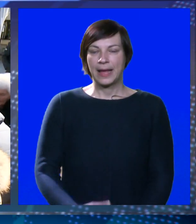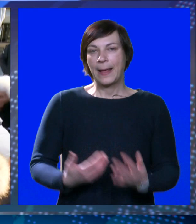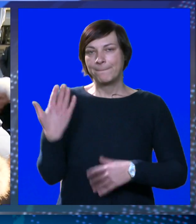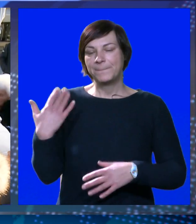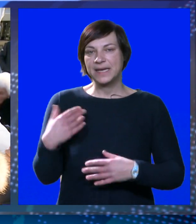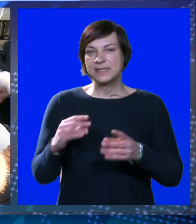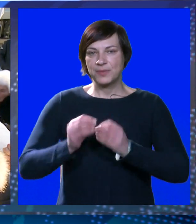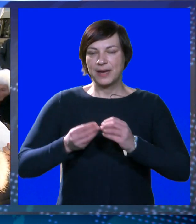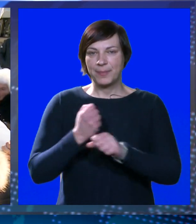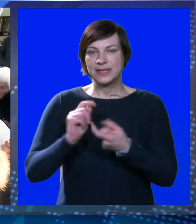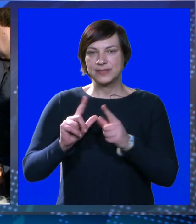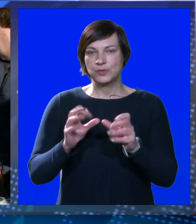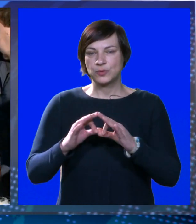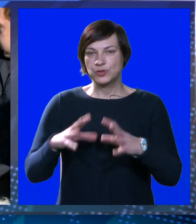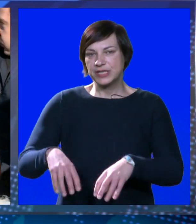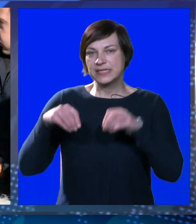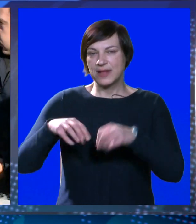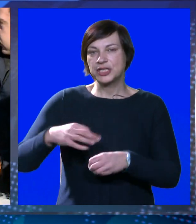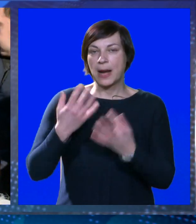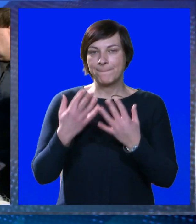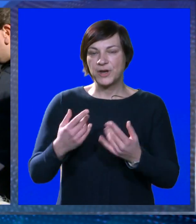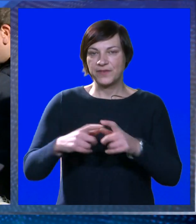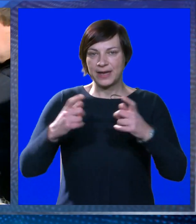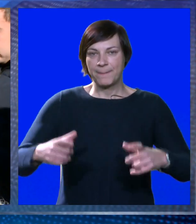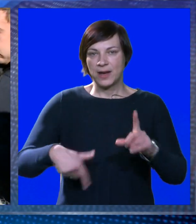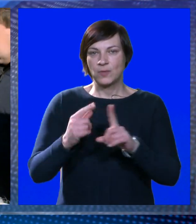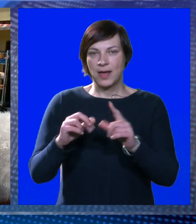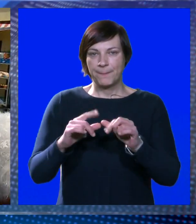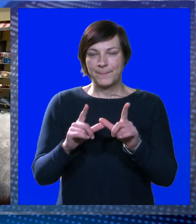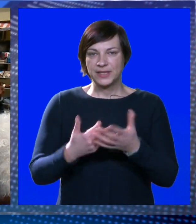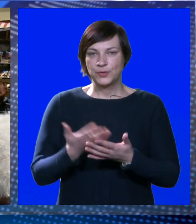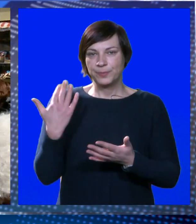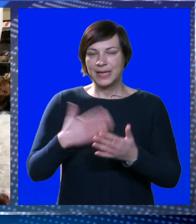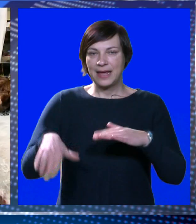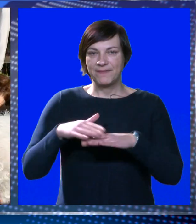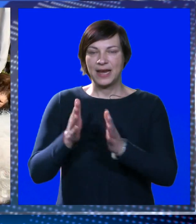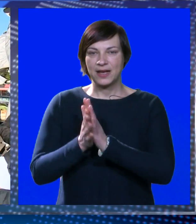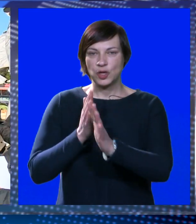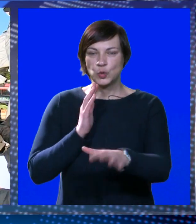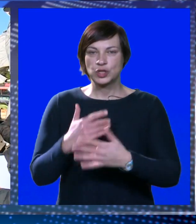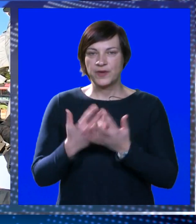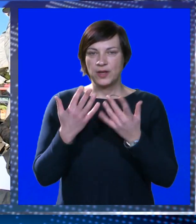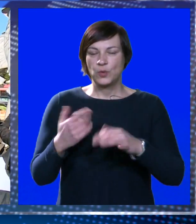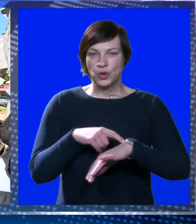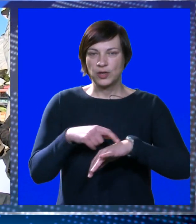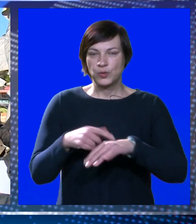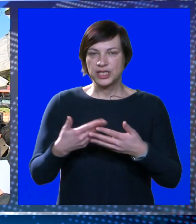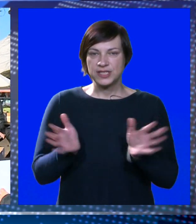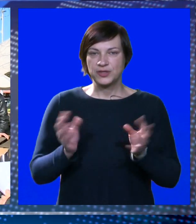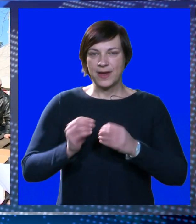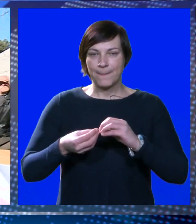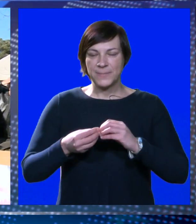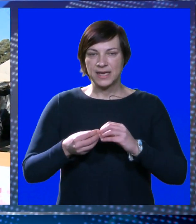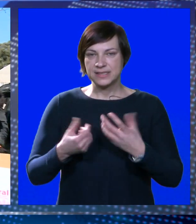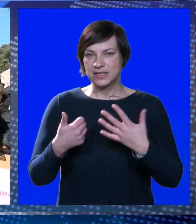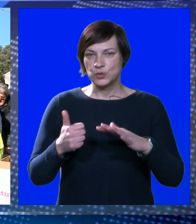Bili smo na placi u Gružu gdje su se izvlačili brojevi za banke na placi u Lapadu. Bila je velika gužba. U koliko ura će se otvara plac?